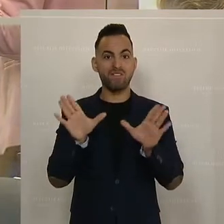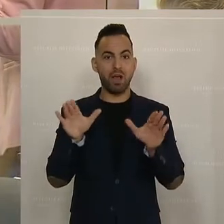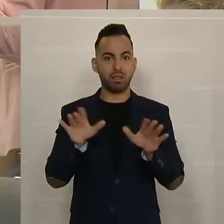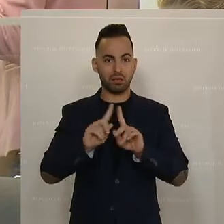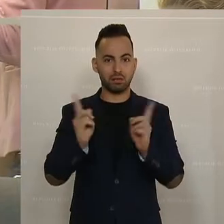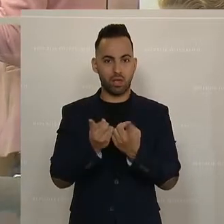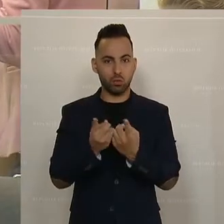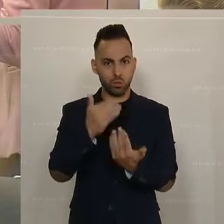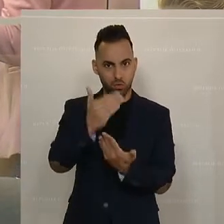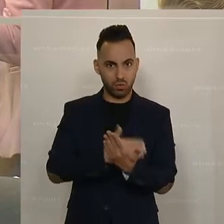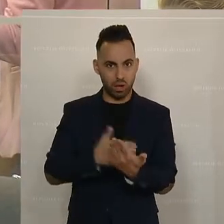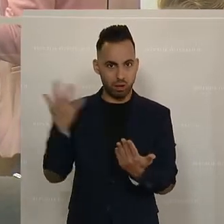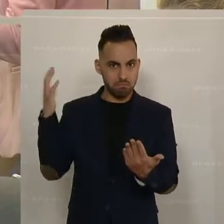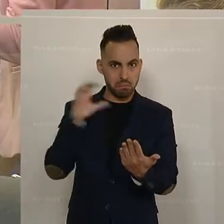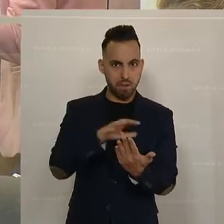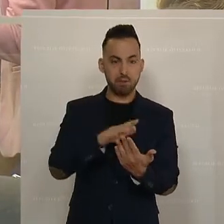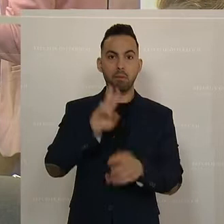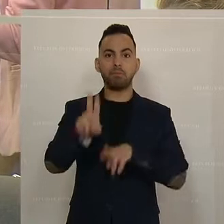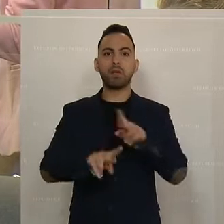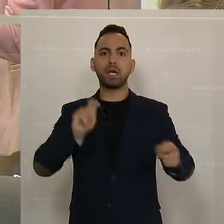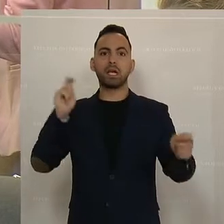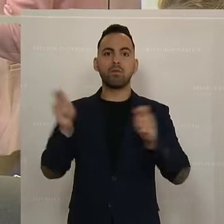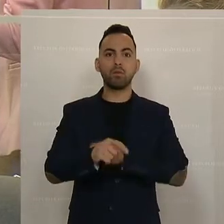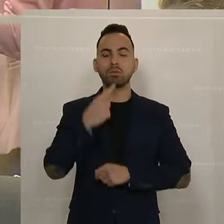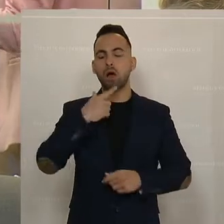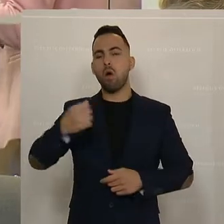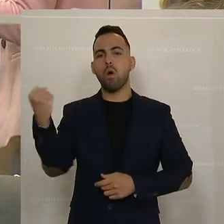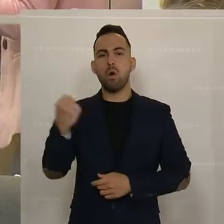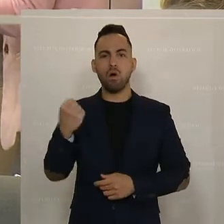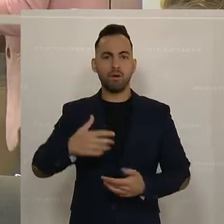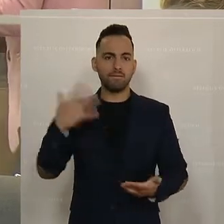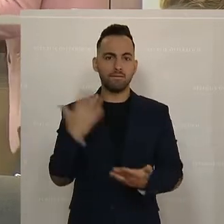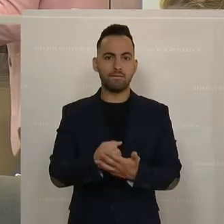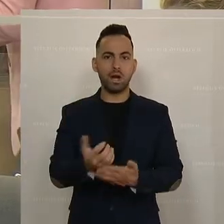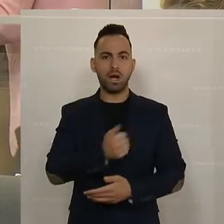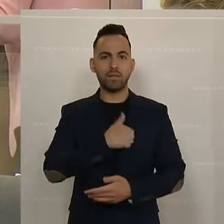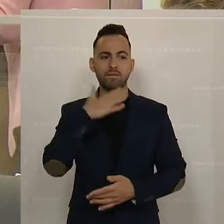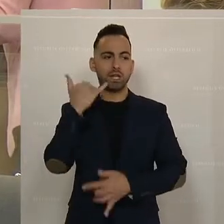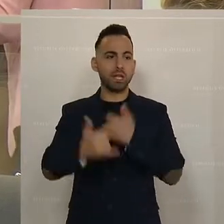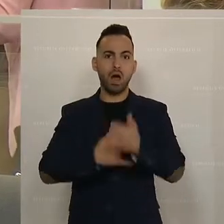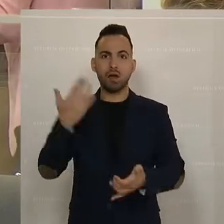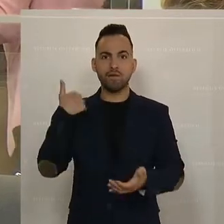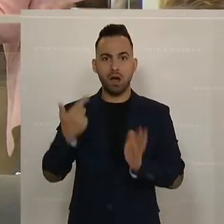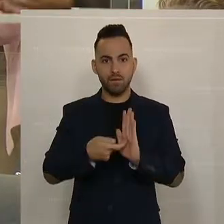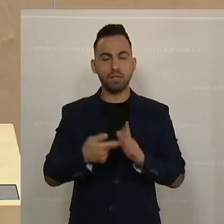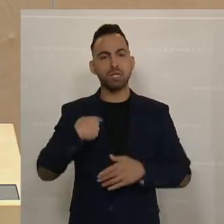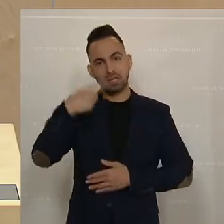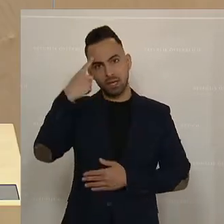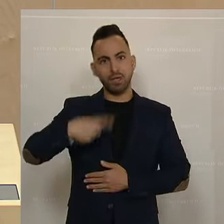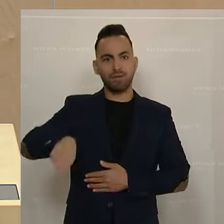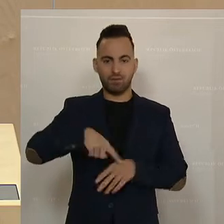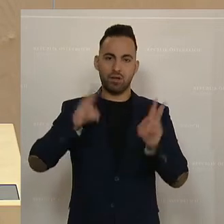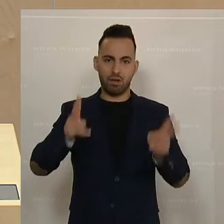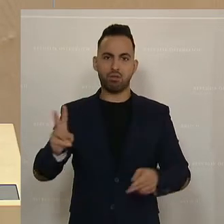war es die Pflegereform, dass es tatsächlich der große Wurf ist, den man sich viele, viele Jahre erwartet hat. Und ich denke, wir können da auch ein bisschen